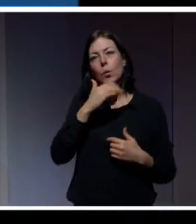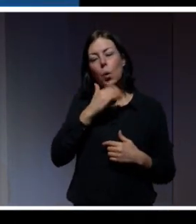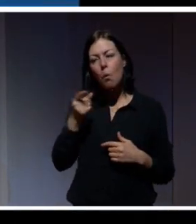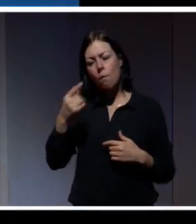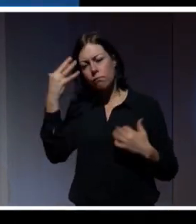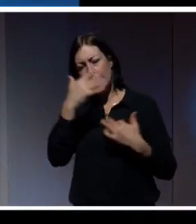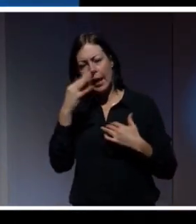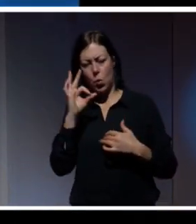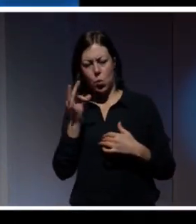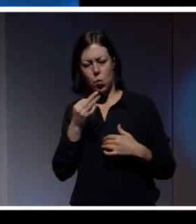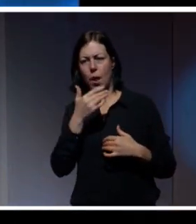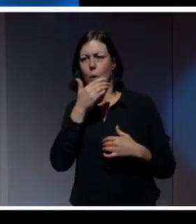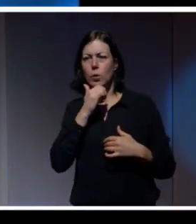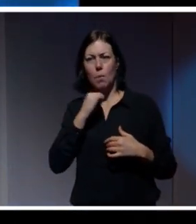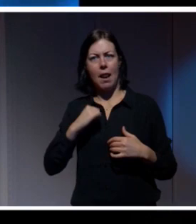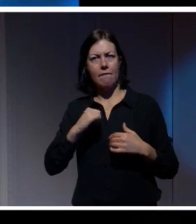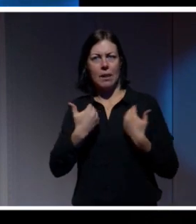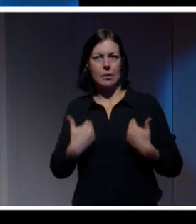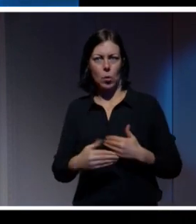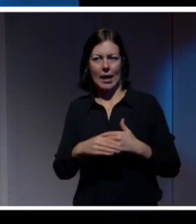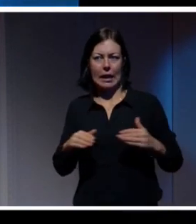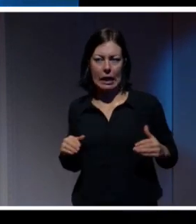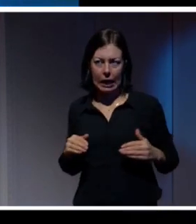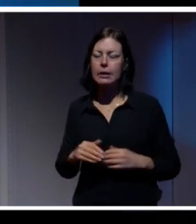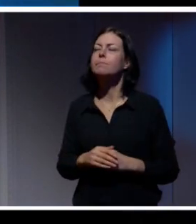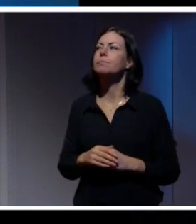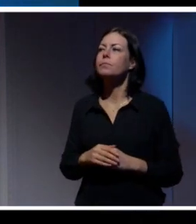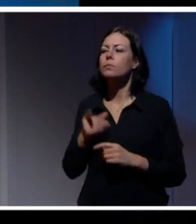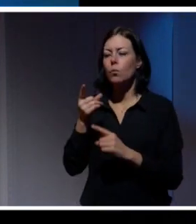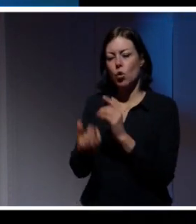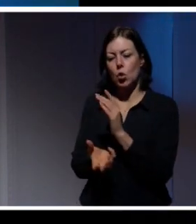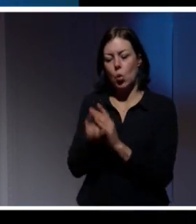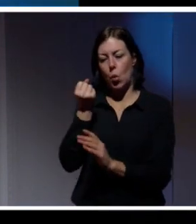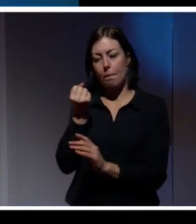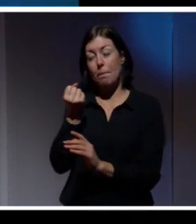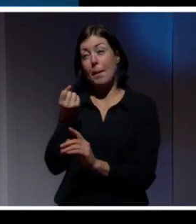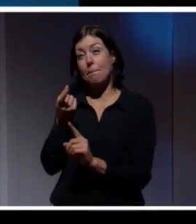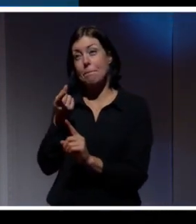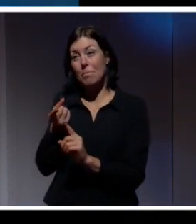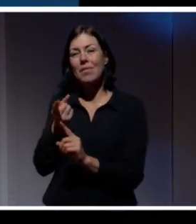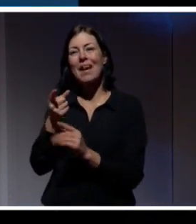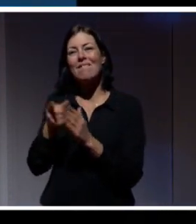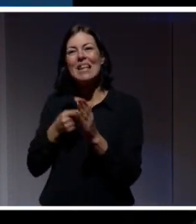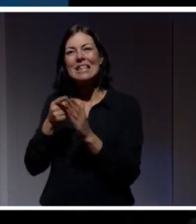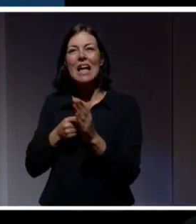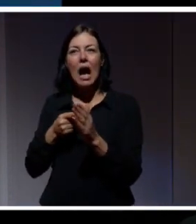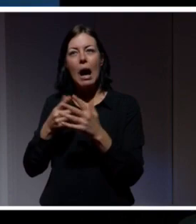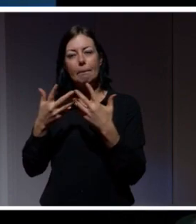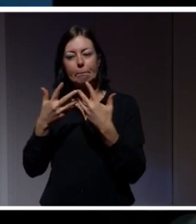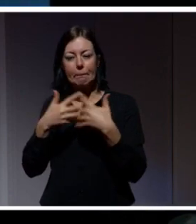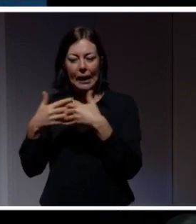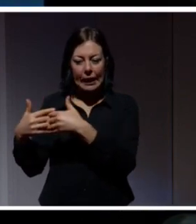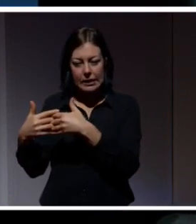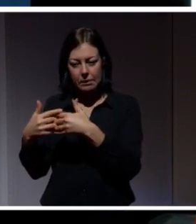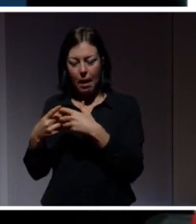använder sig av internet. Och där lyfte hon fram att vissa mekanismer handlar om